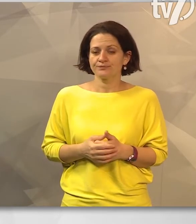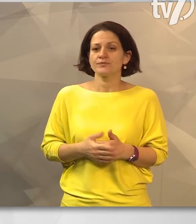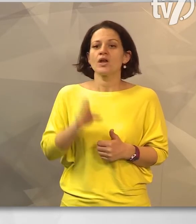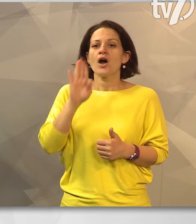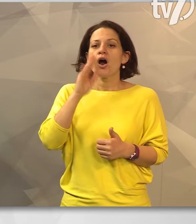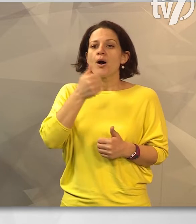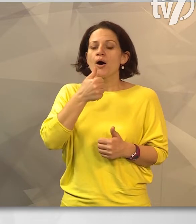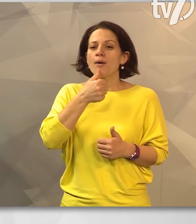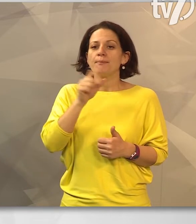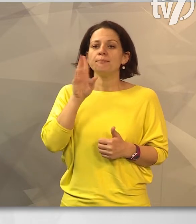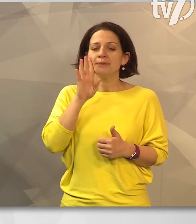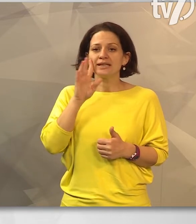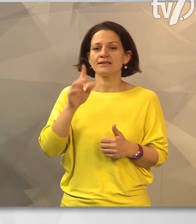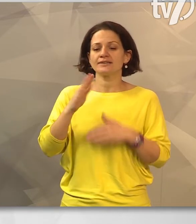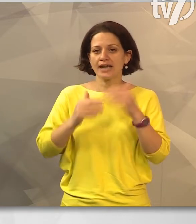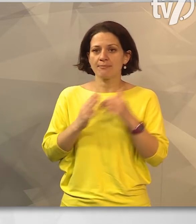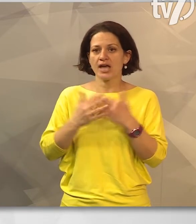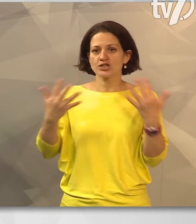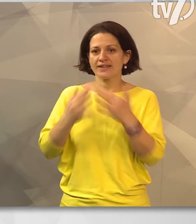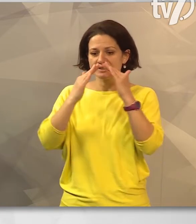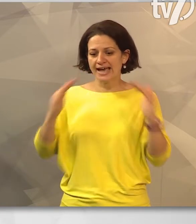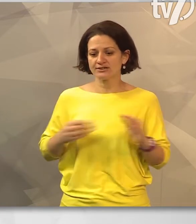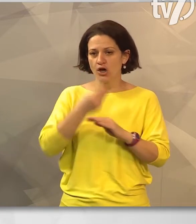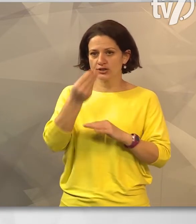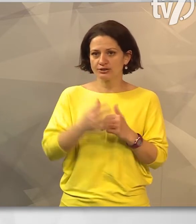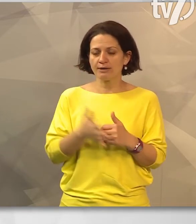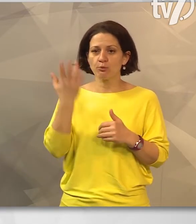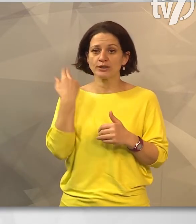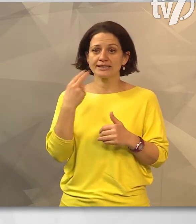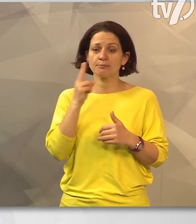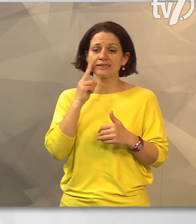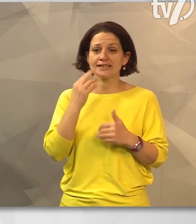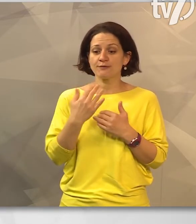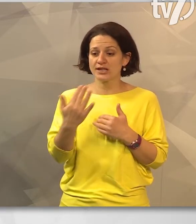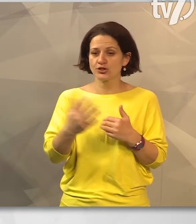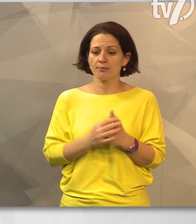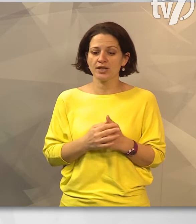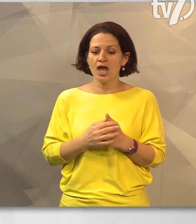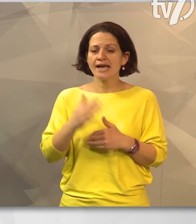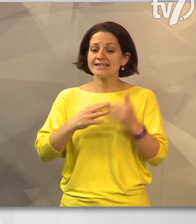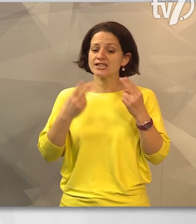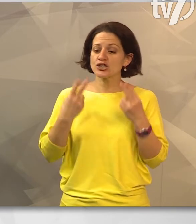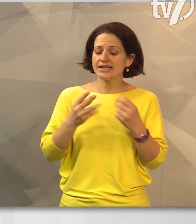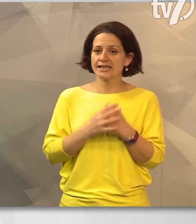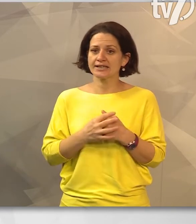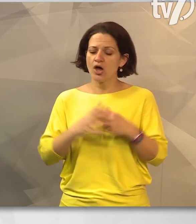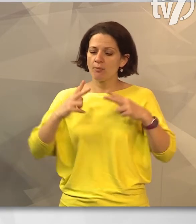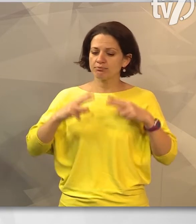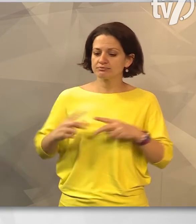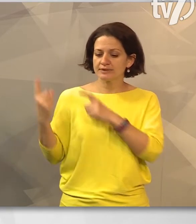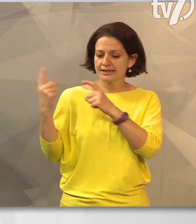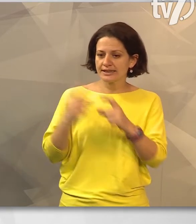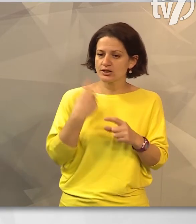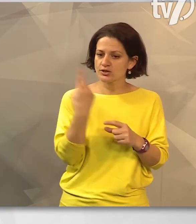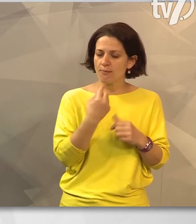Apiterápiás vendégházat adtak át múlt héten pénteken füzes gyarmaton. A kezelés lényege, hogy a pihenni érkező